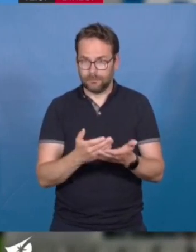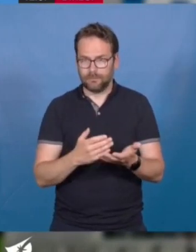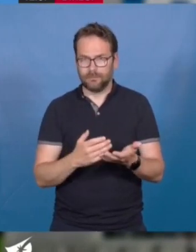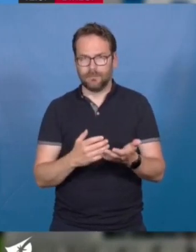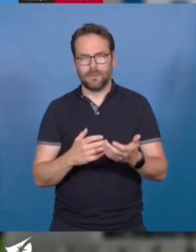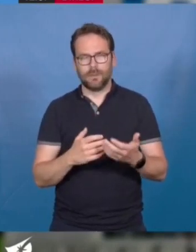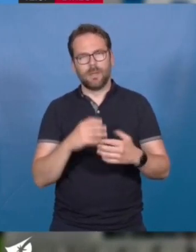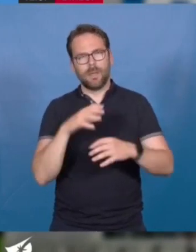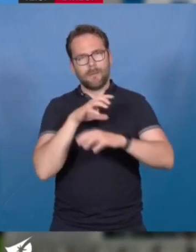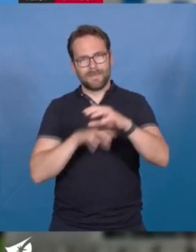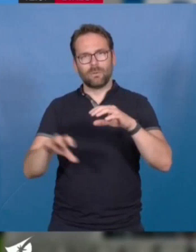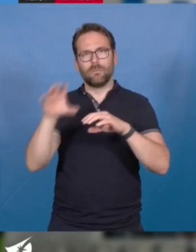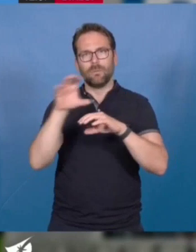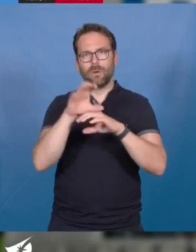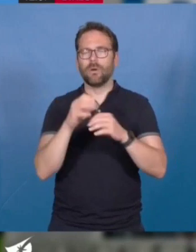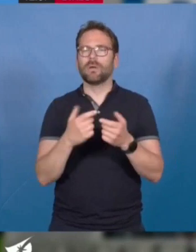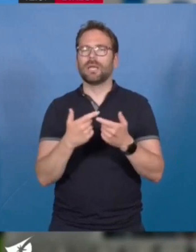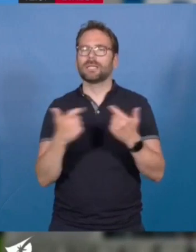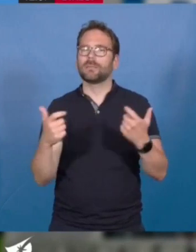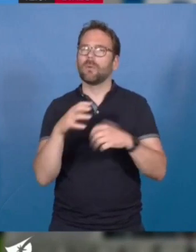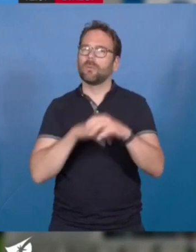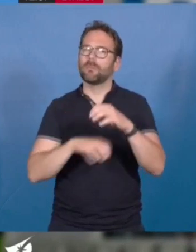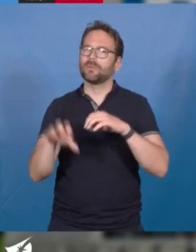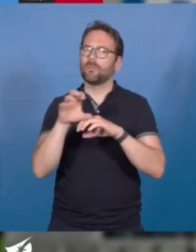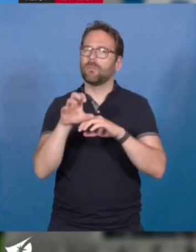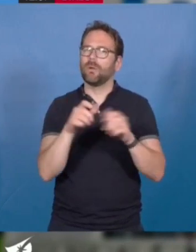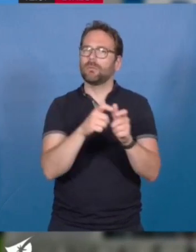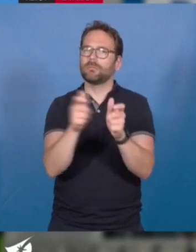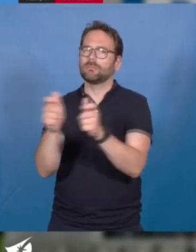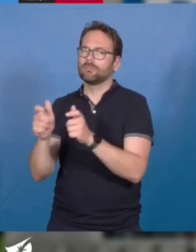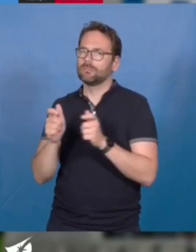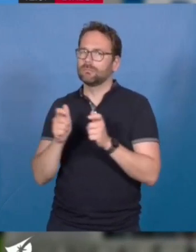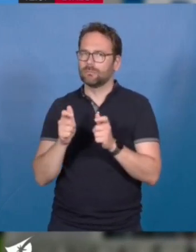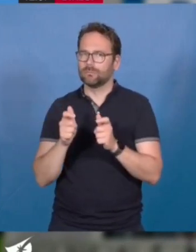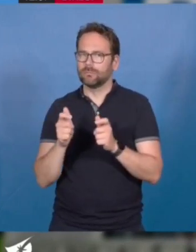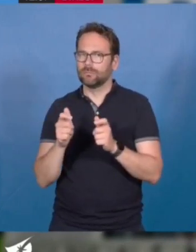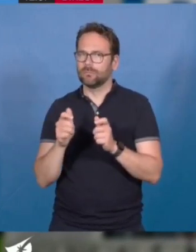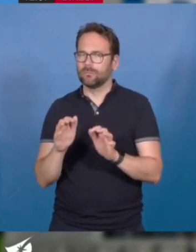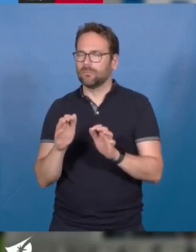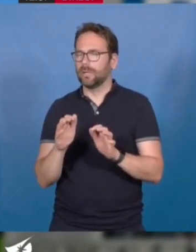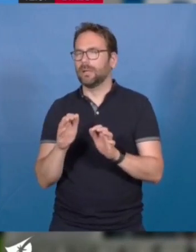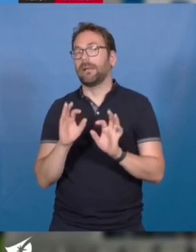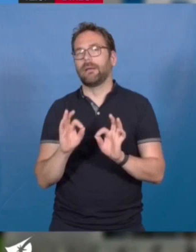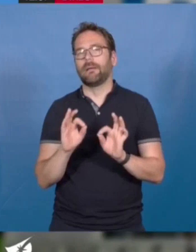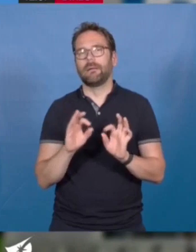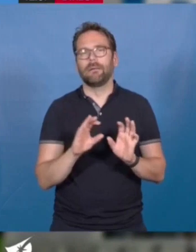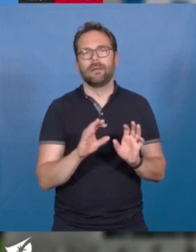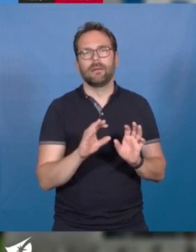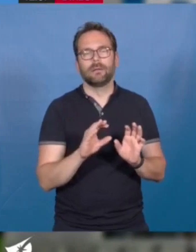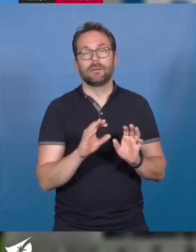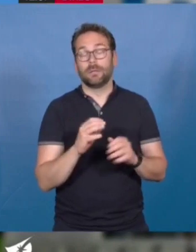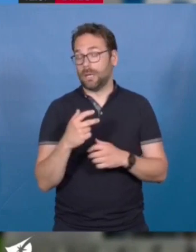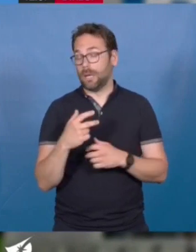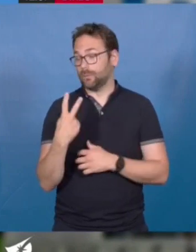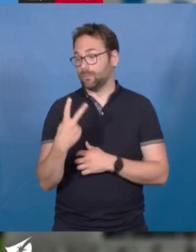Notre métropole, ses équipements métropolitains, mais on a passé, avant les transferts, en tout cas, deux mandats